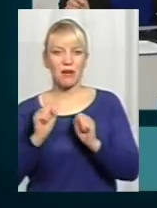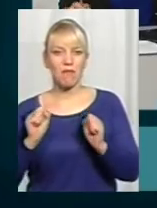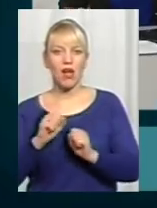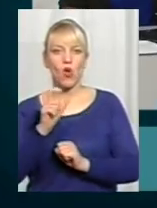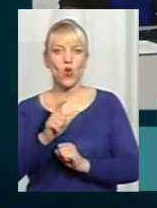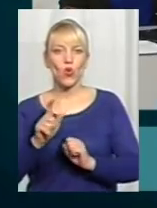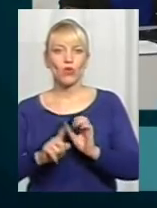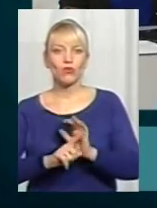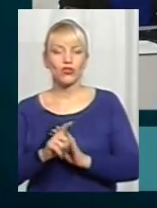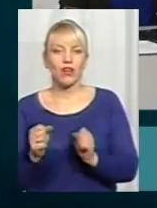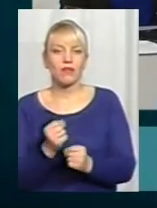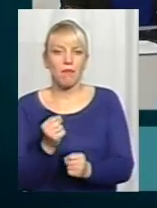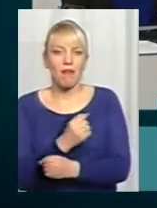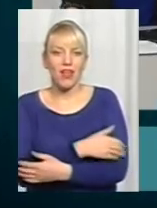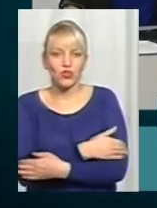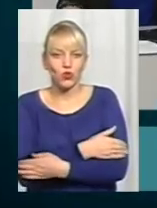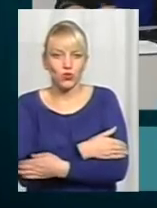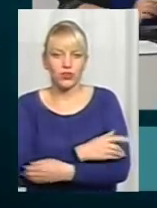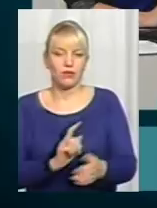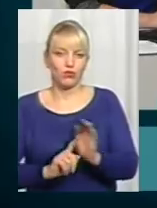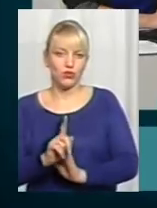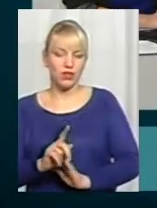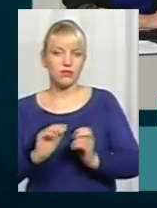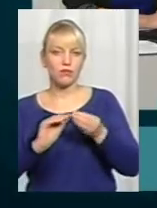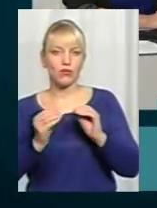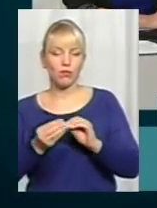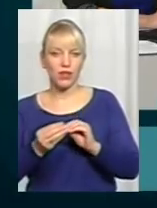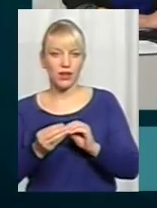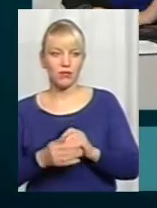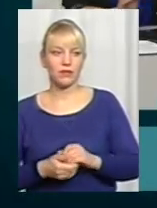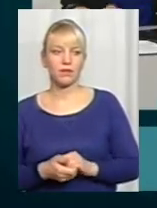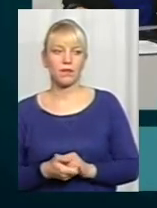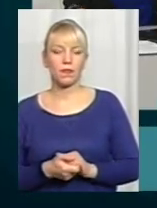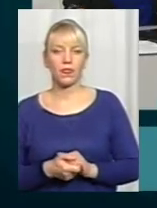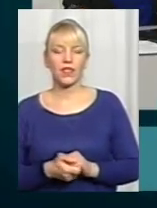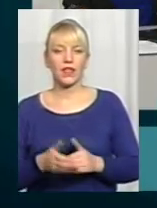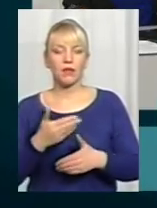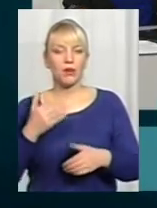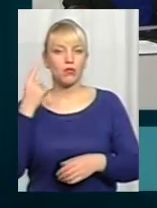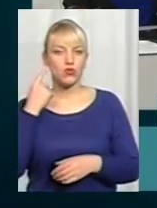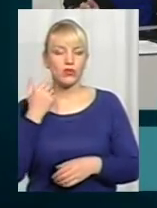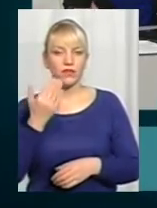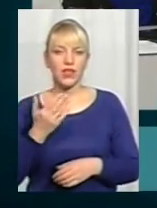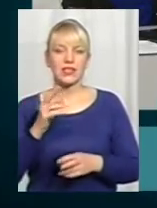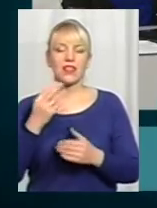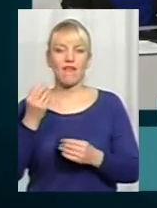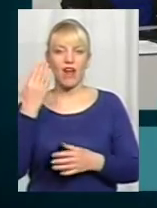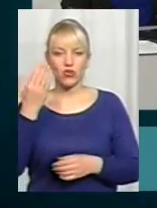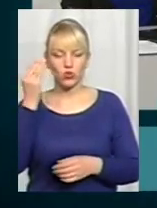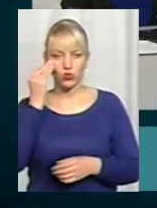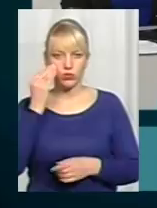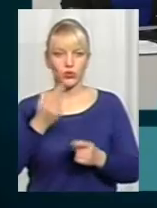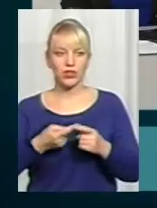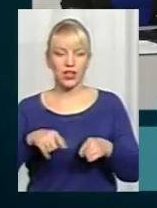люди починають мерзнути, починаються проблеми. Пане Андрій, ми почули вас. Скажіть, будь ласка, на вашу думку, та